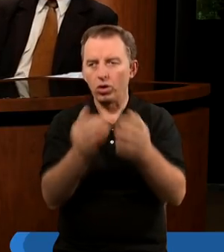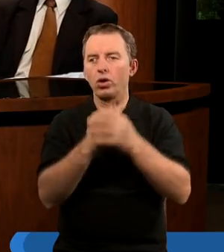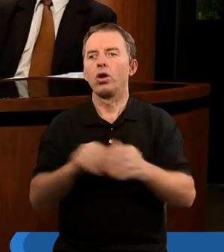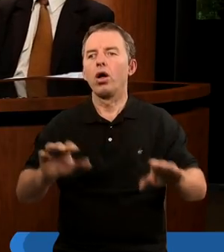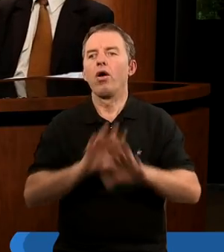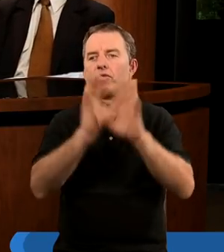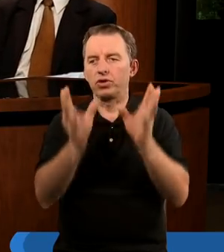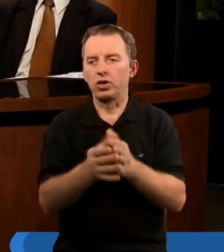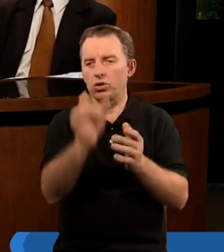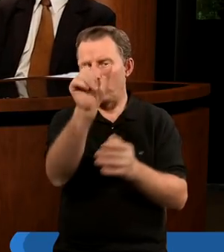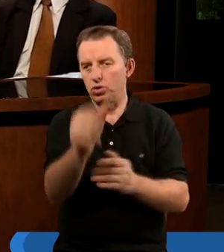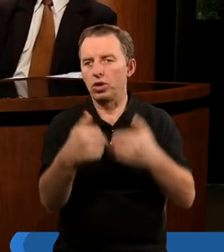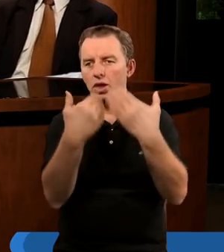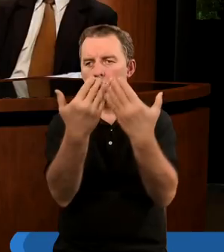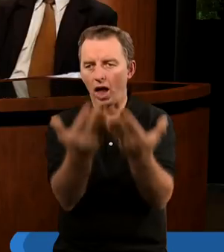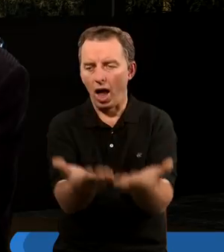wszystko Ci dam.